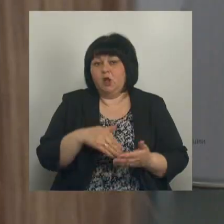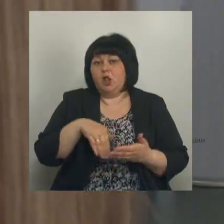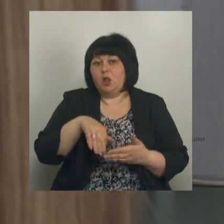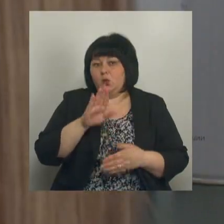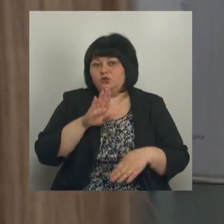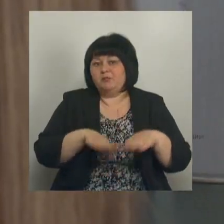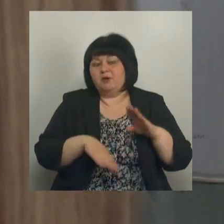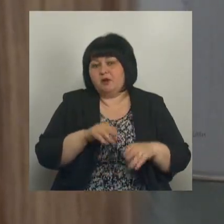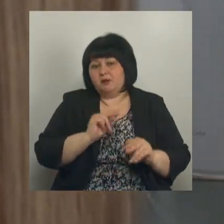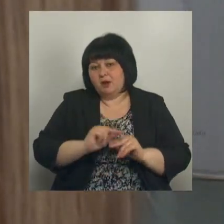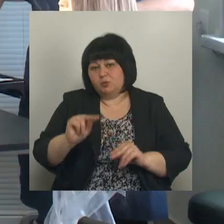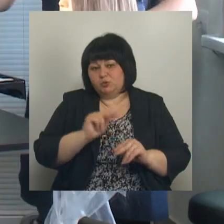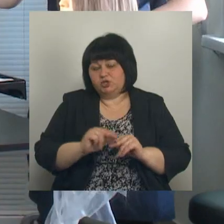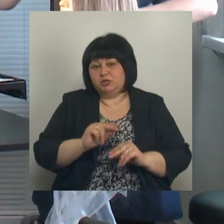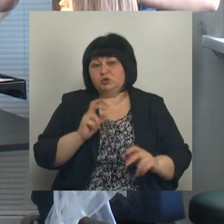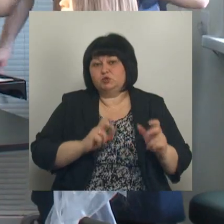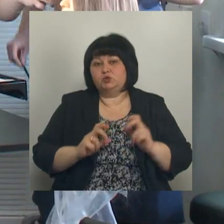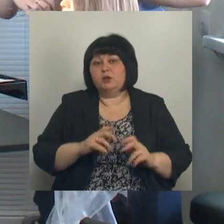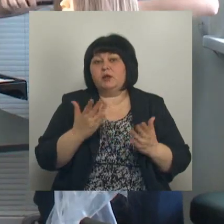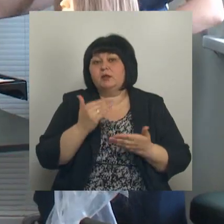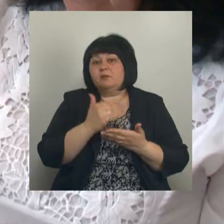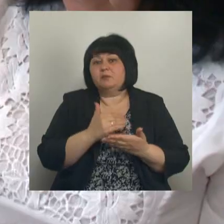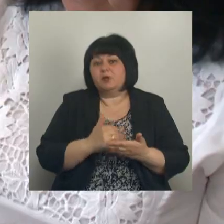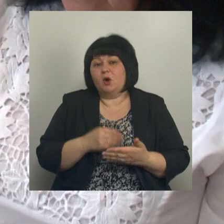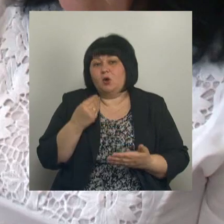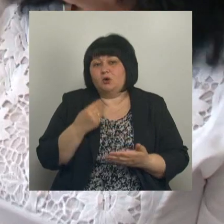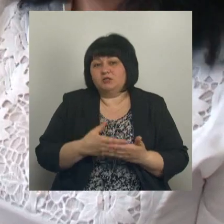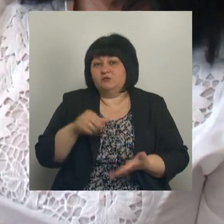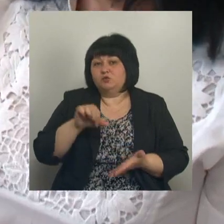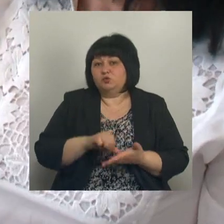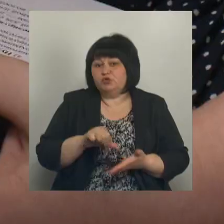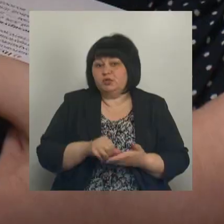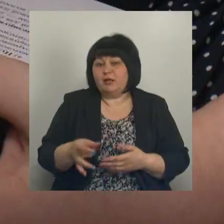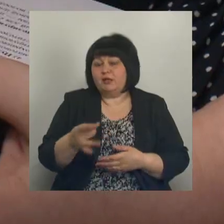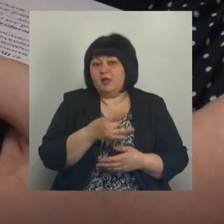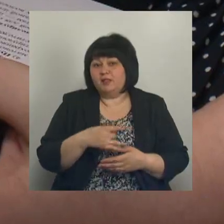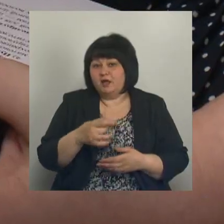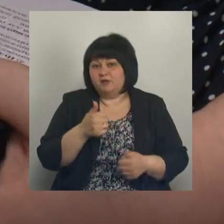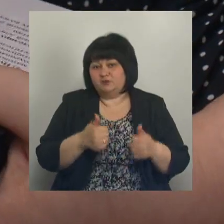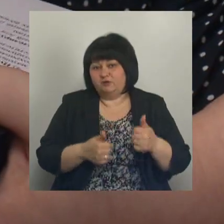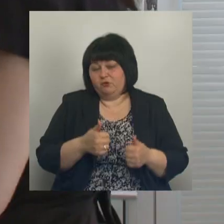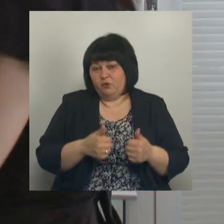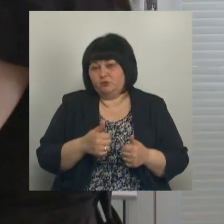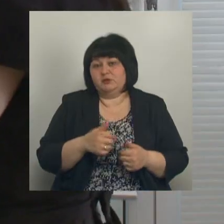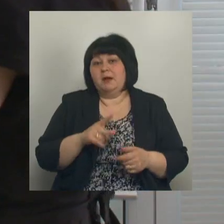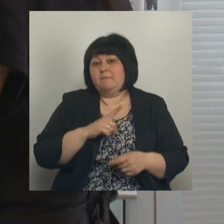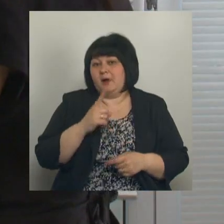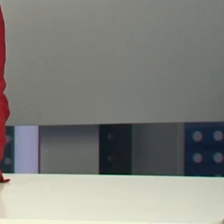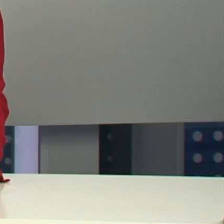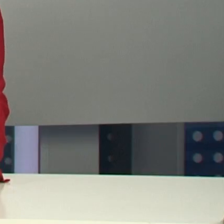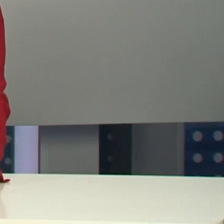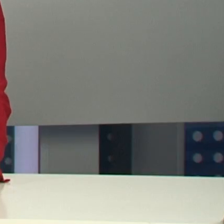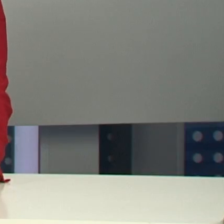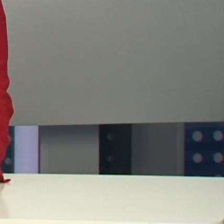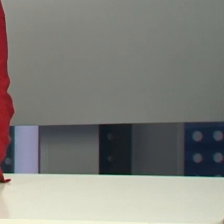практики обучения студентов. По каким критериям оценивают участников регионального этапа всероссийского конкурса «Мастер года»?